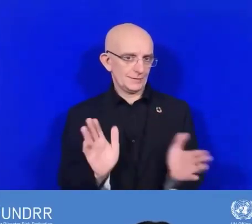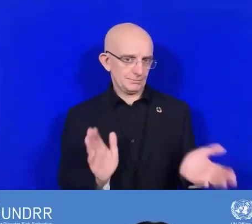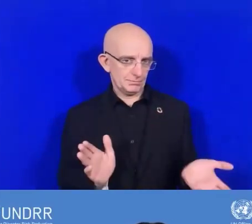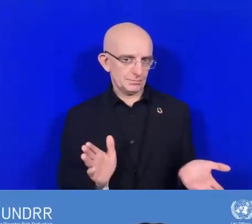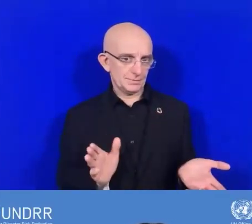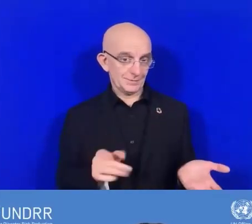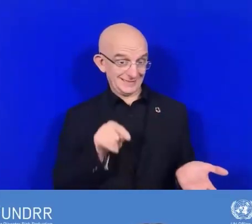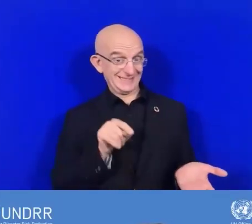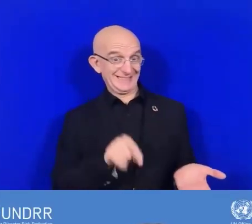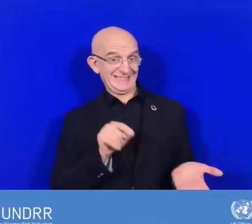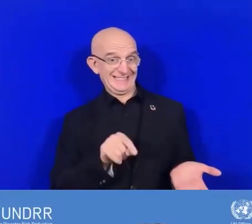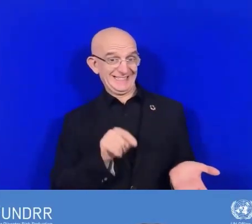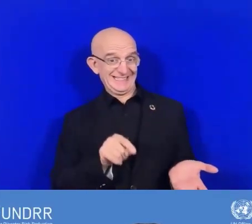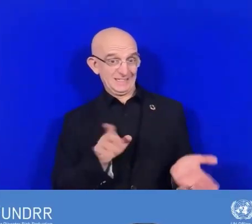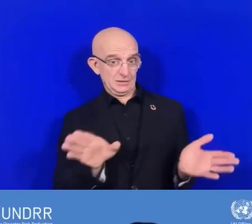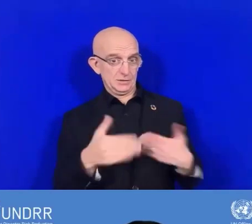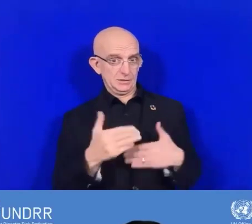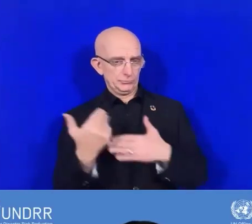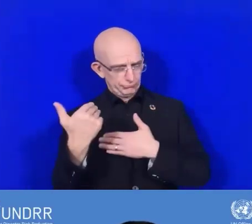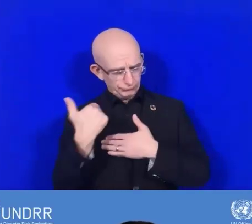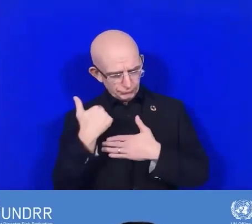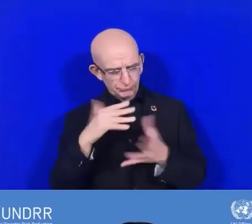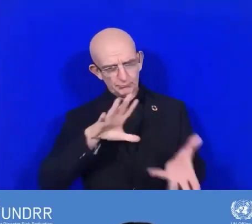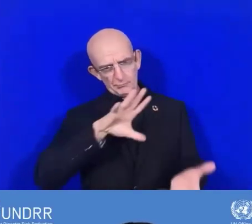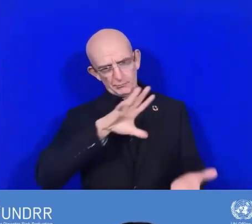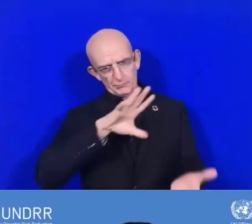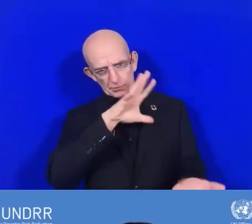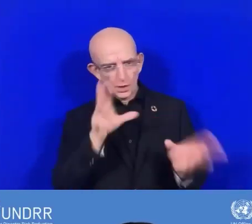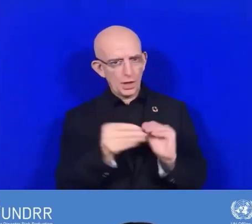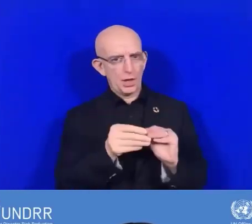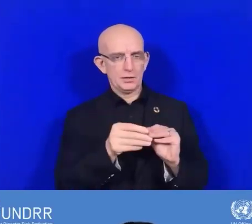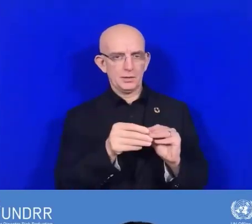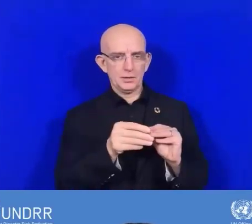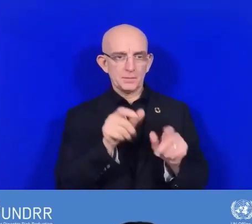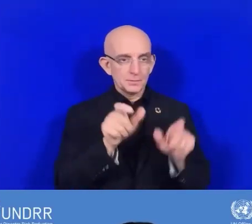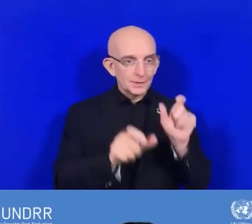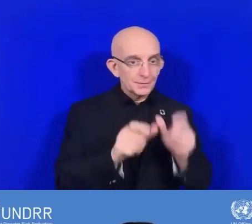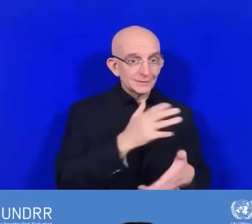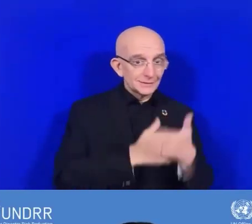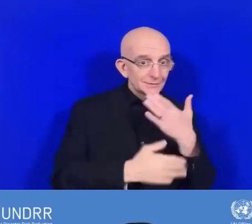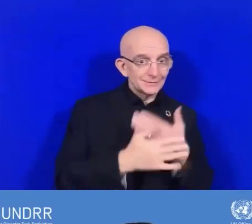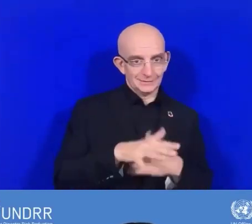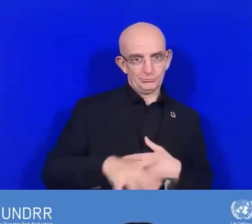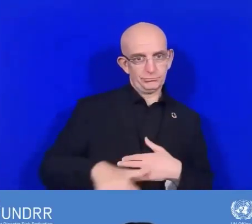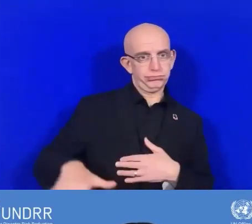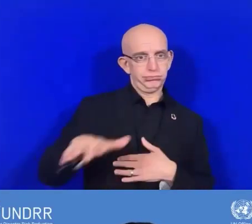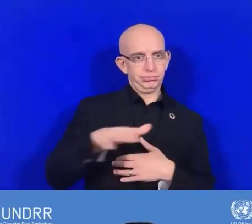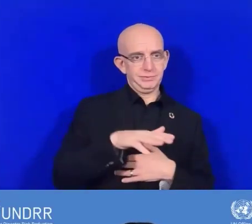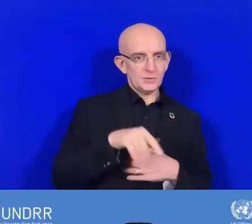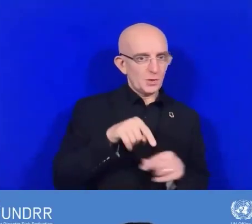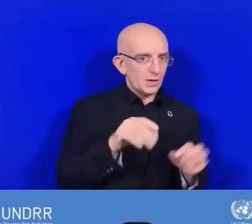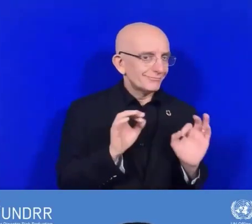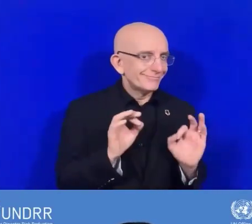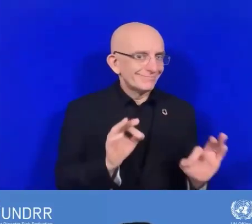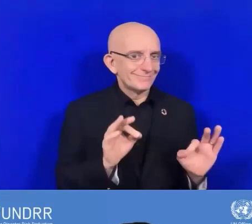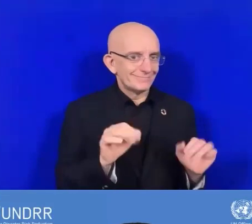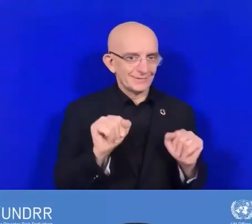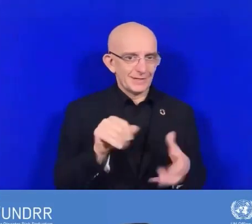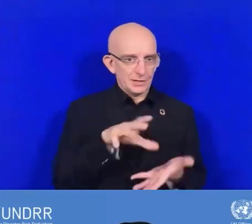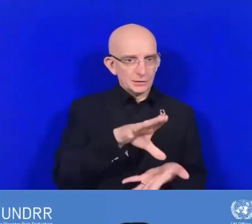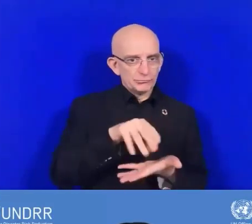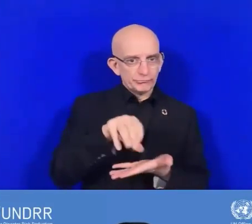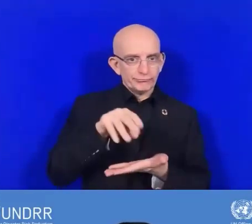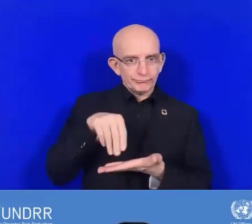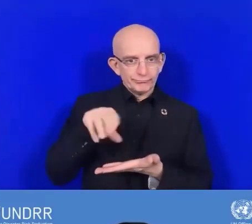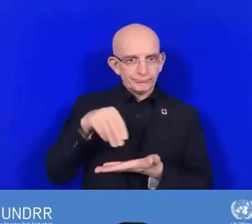de handicap dans la ville. C'est donc comme cela que nous avons pu obtenir les données liées aux personnes en situation de handicap. Nous avons pu créer un